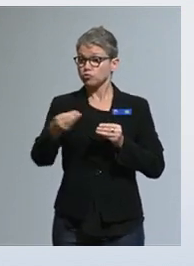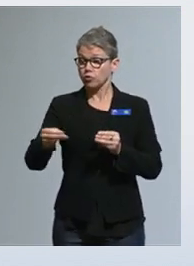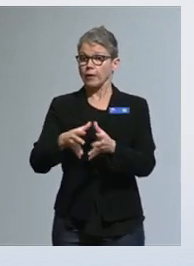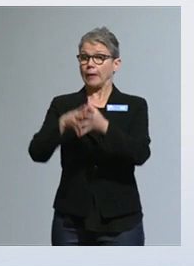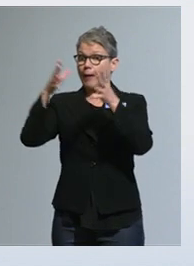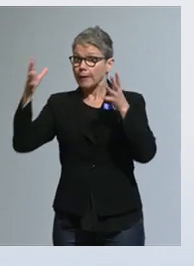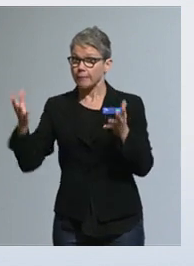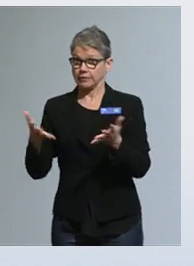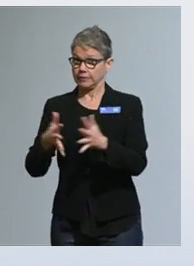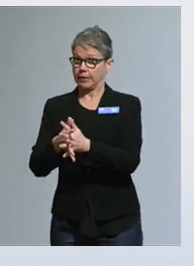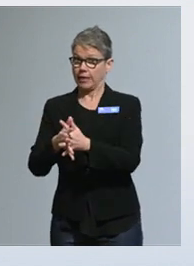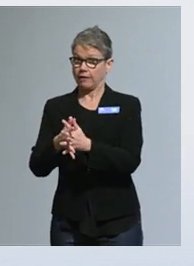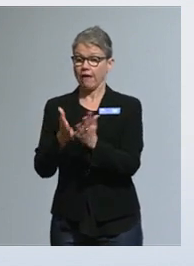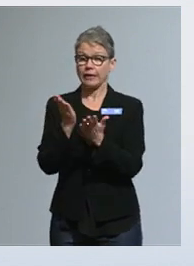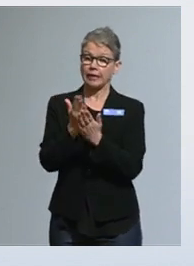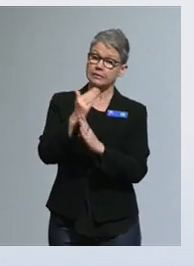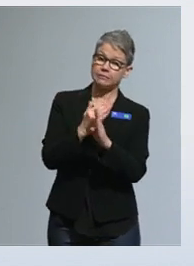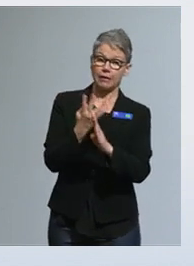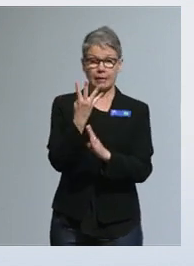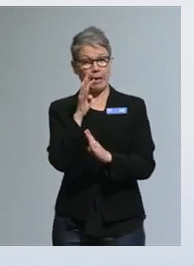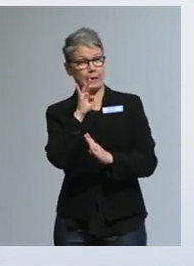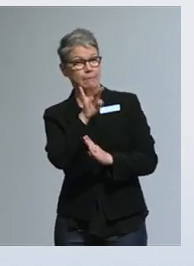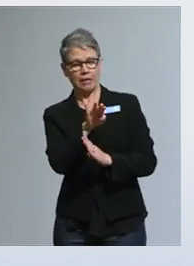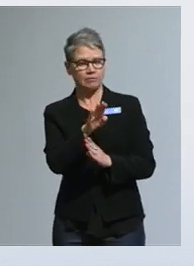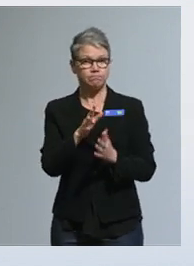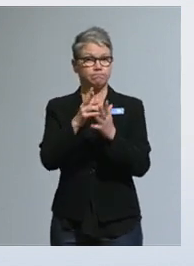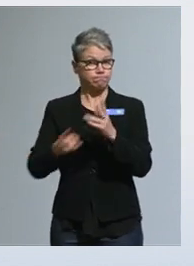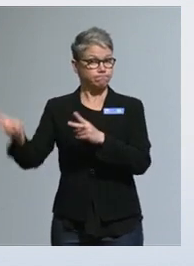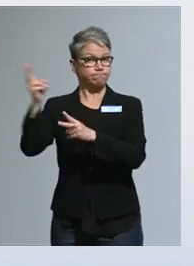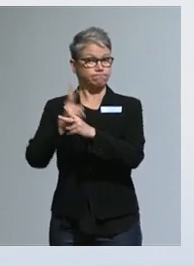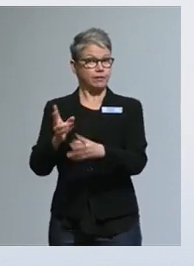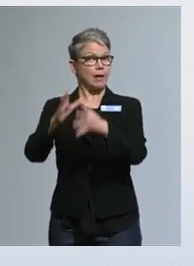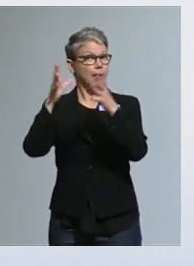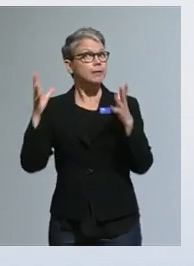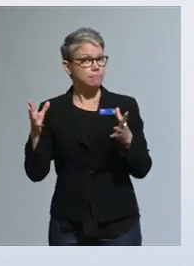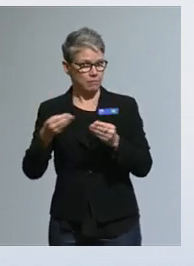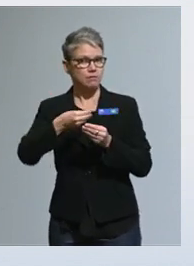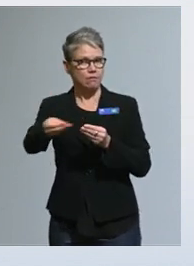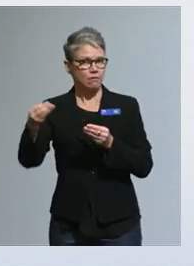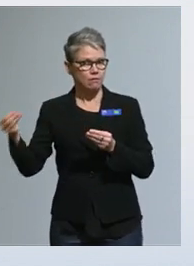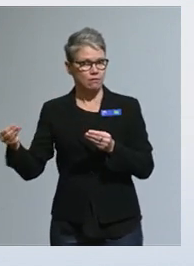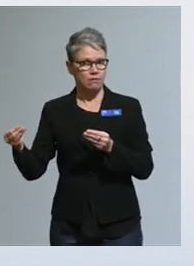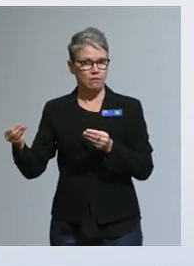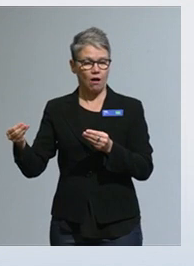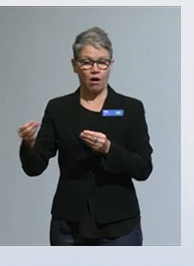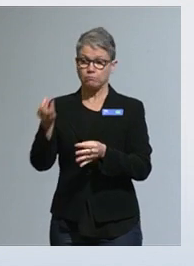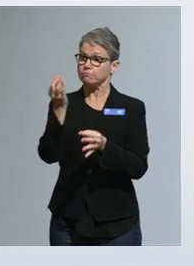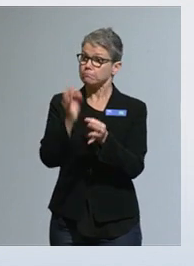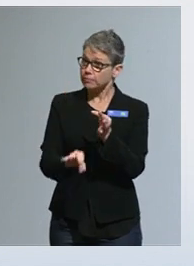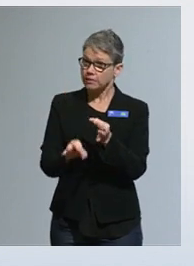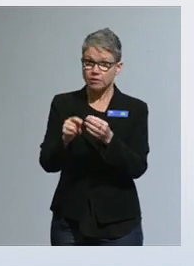enemmän kuin tämä keskimääräinen neljä miljardia euroa. Eli me saimme toimeenpantua